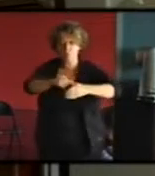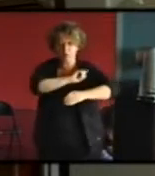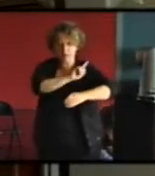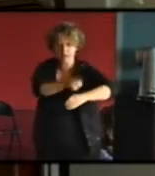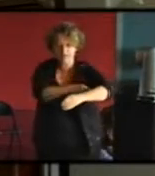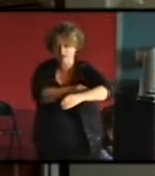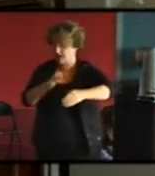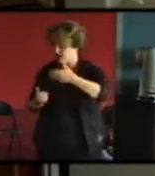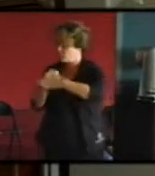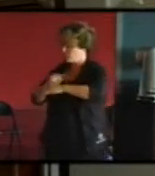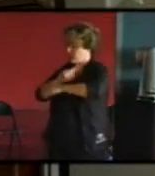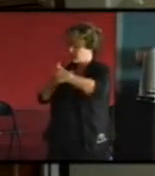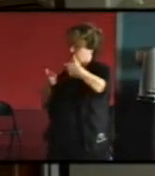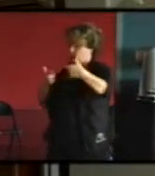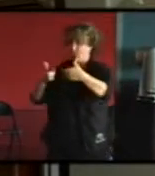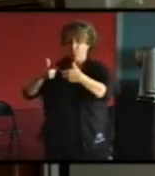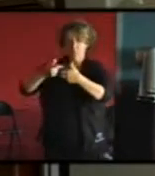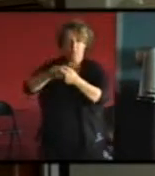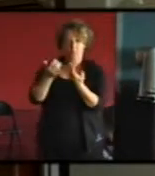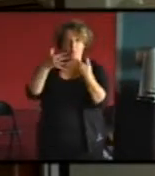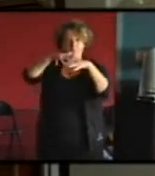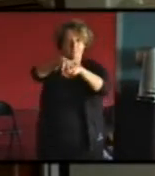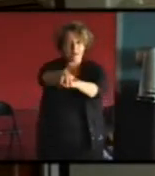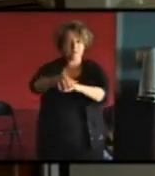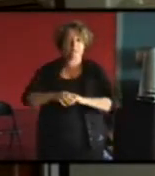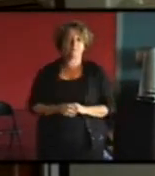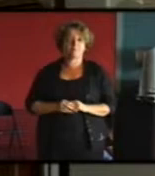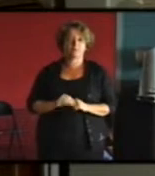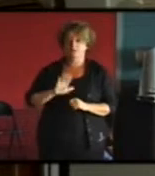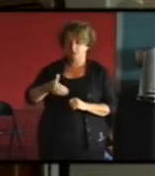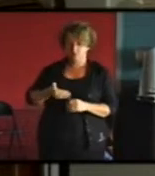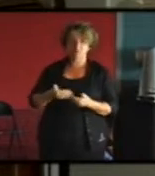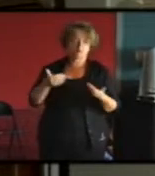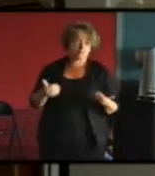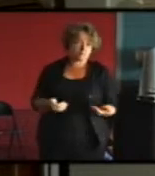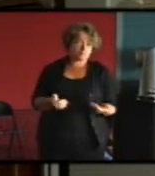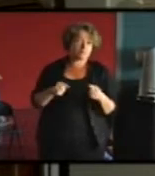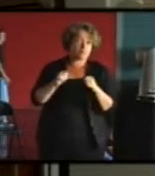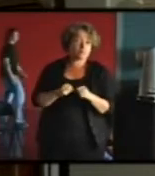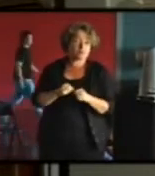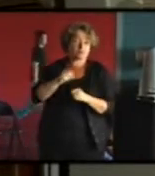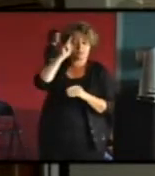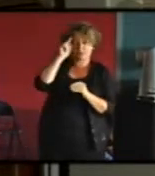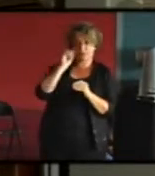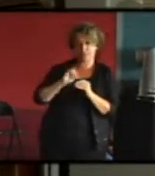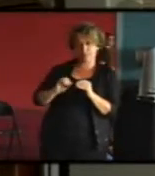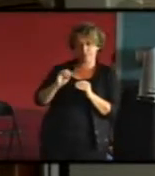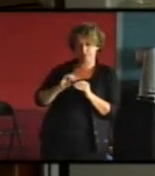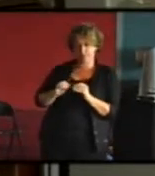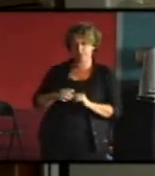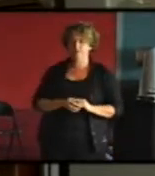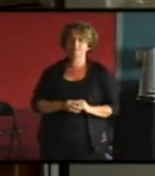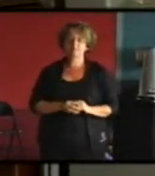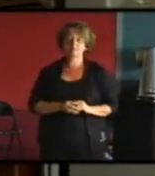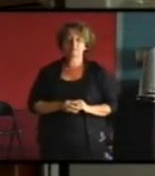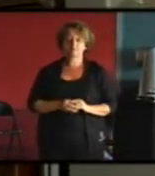on a un effet on pourrait ça pose un certain nombre de questions mais on pourrait avoir un effet levier à partir de la dynamique